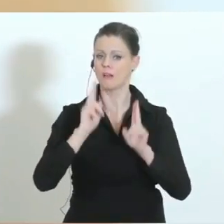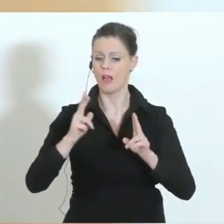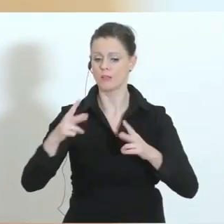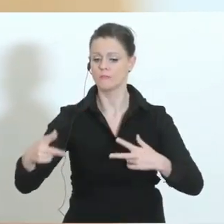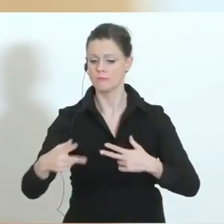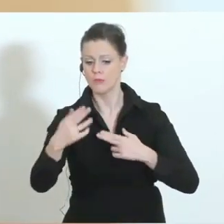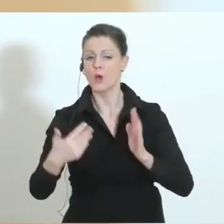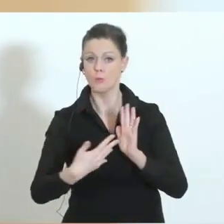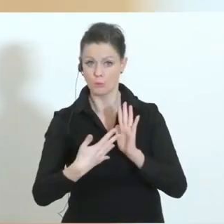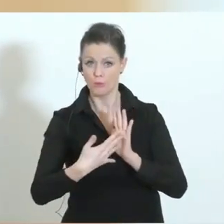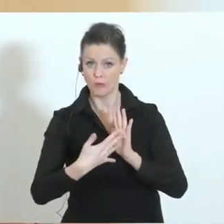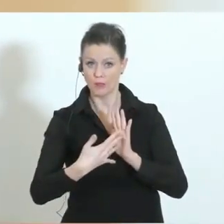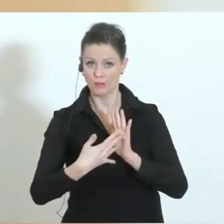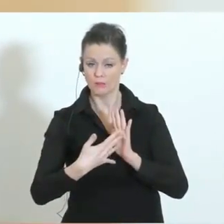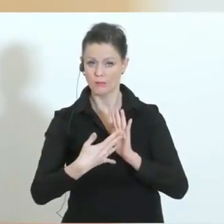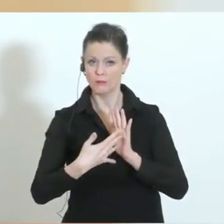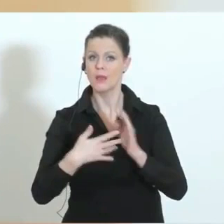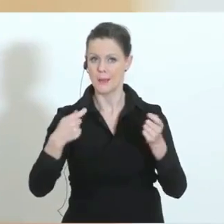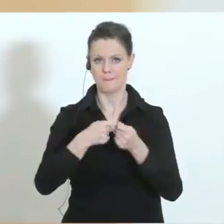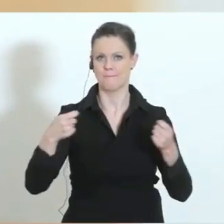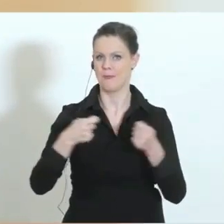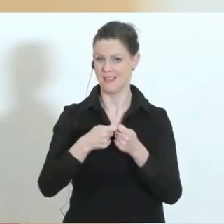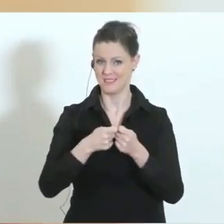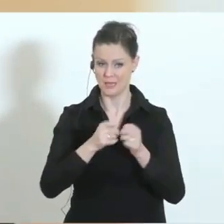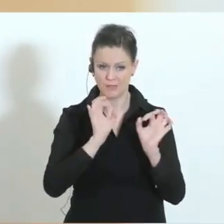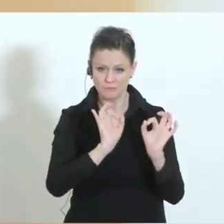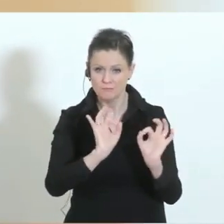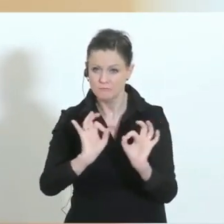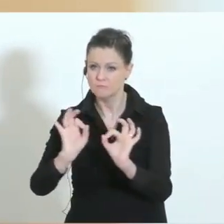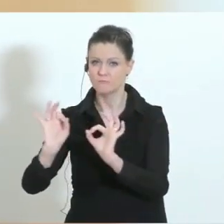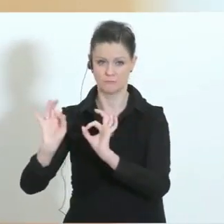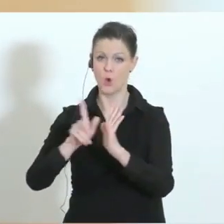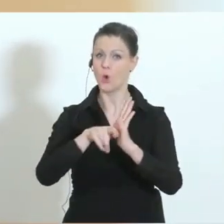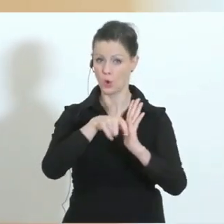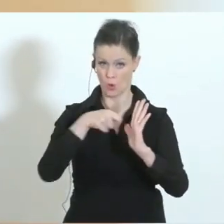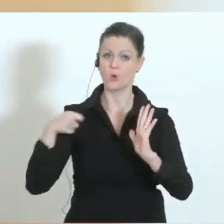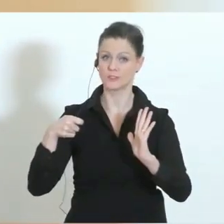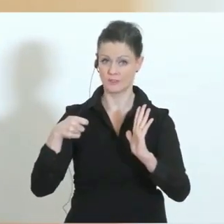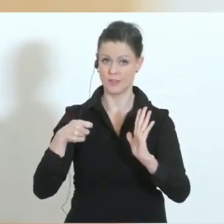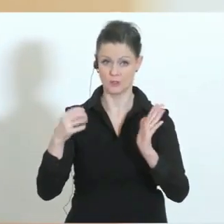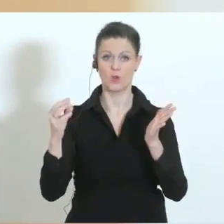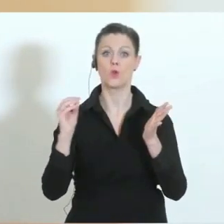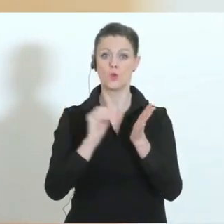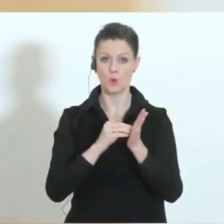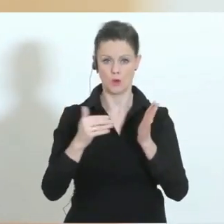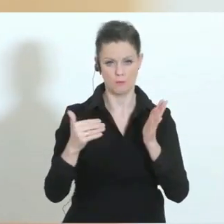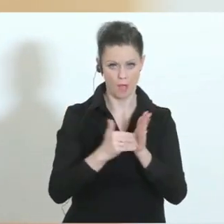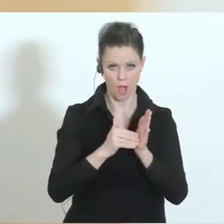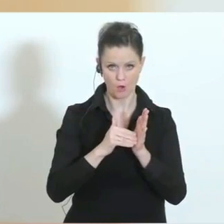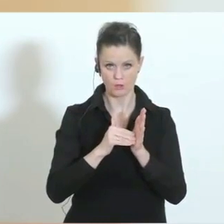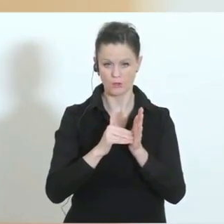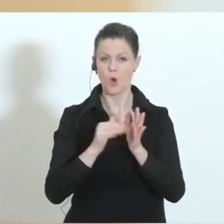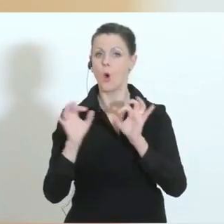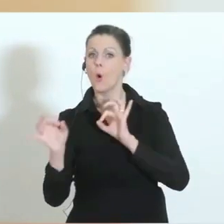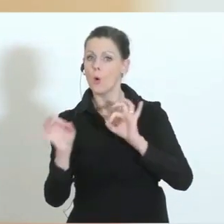überprüfen, ob die Maßnahmen alle in der notwendigen Konsequenz noch notwendig sind. Oder auch